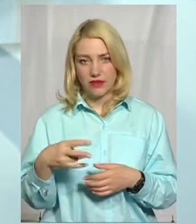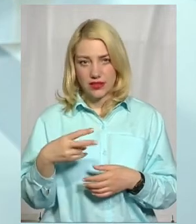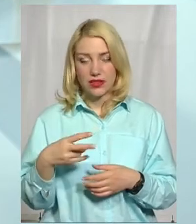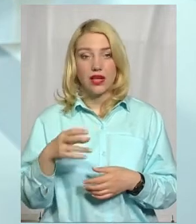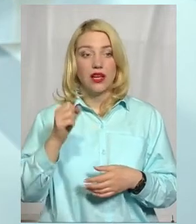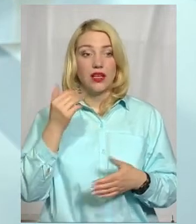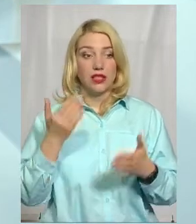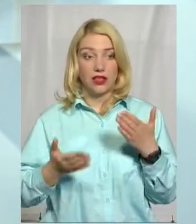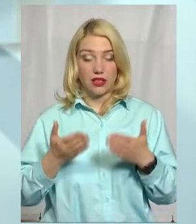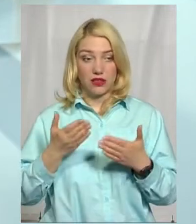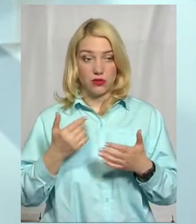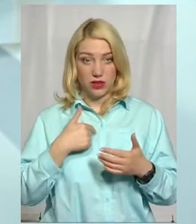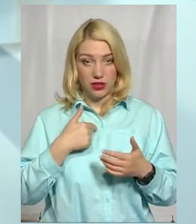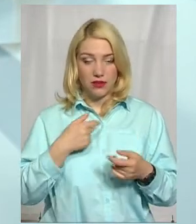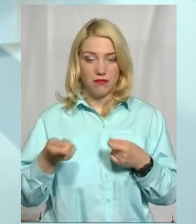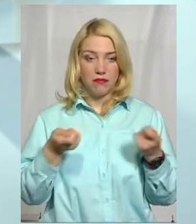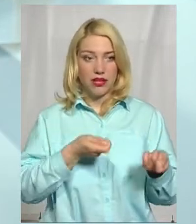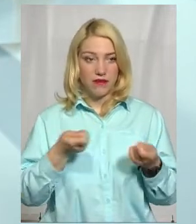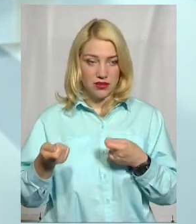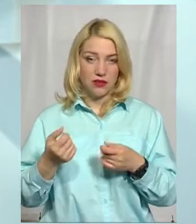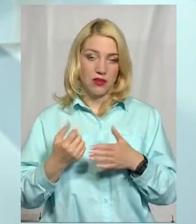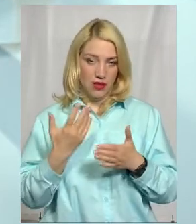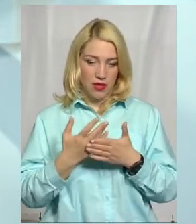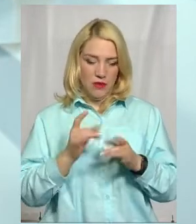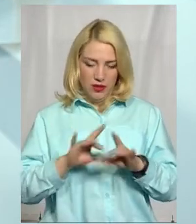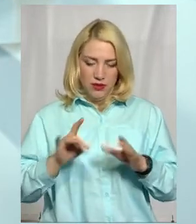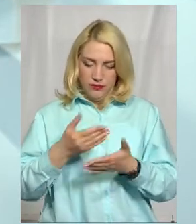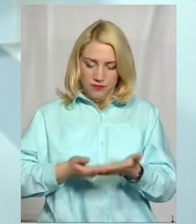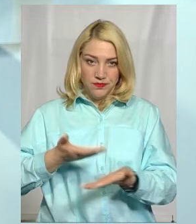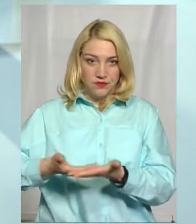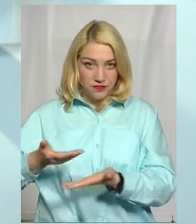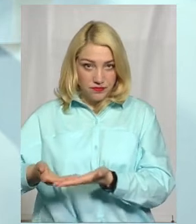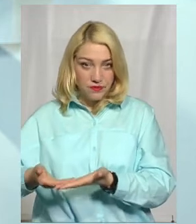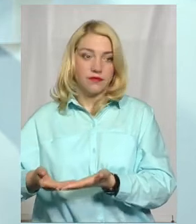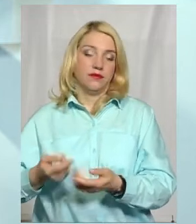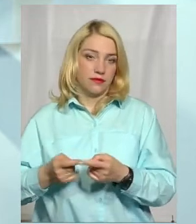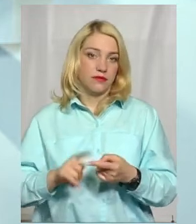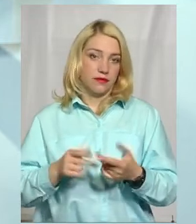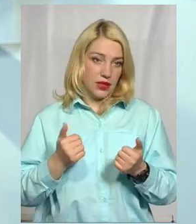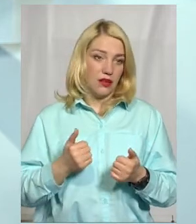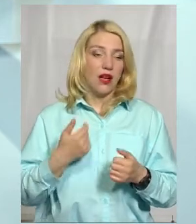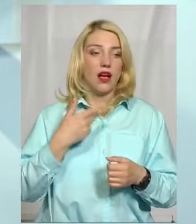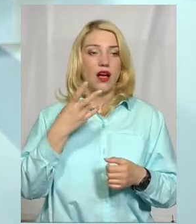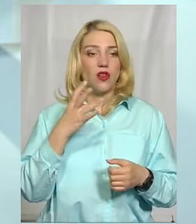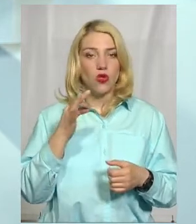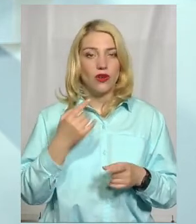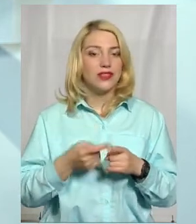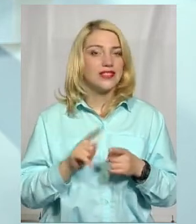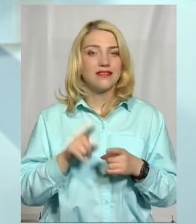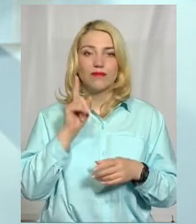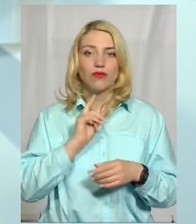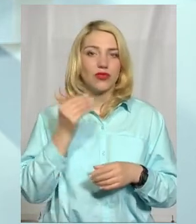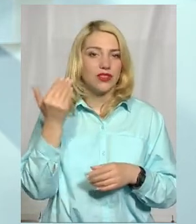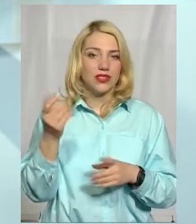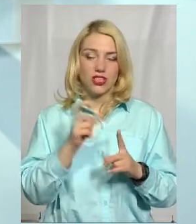якраз коли мені перевізники обґрунтовували, то вони виходили саме з цієї ціни. Але, знову таки, це лише поки голі слова,